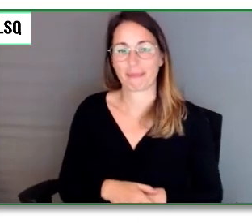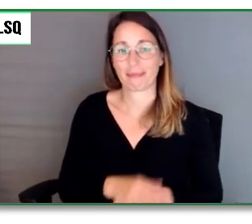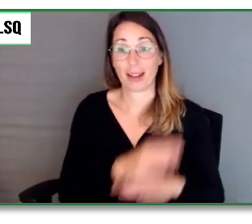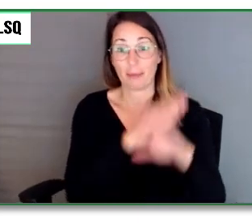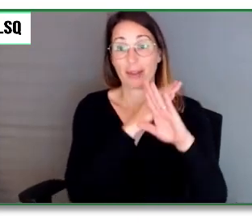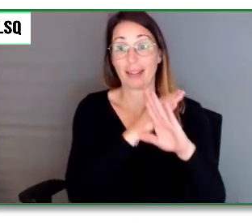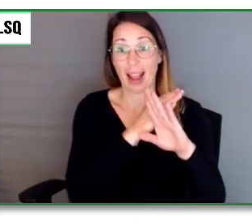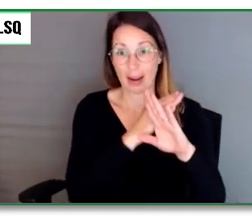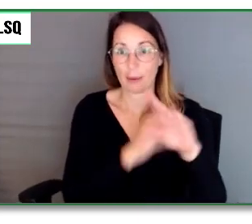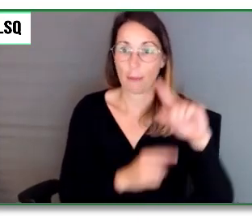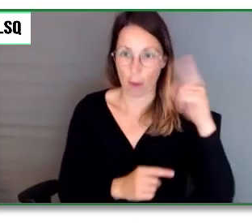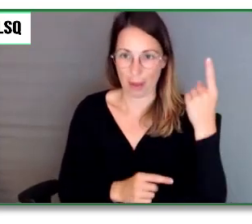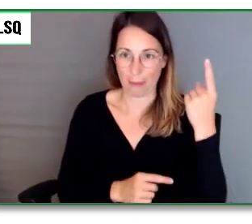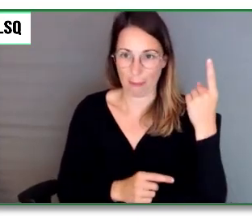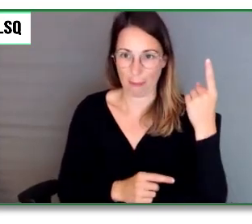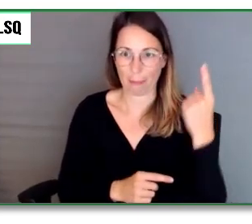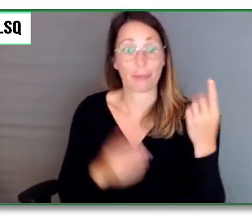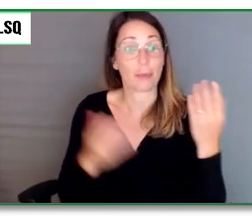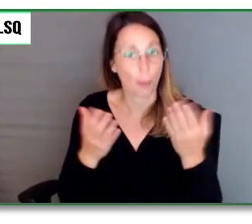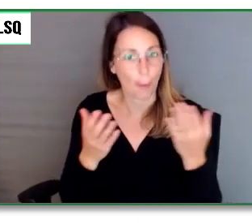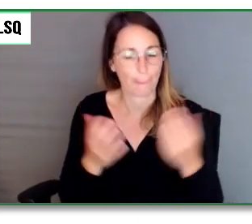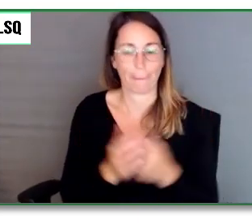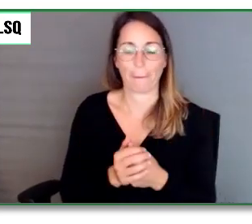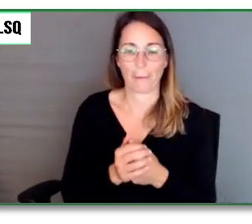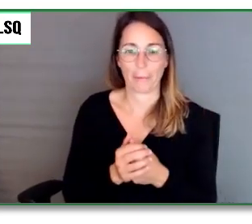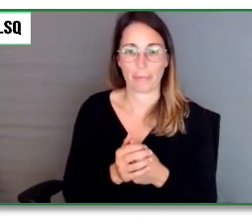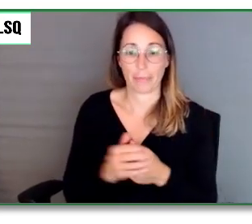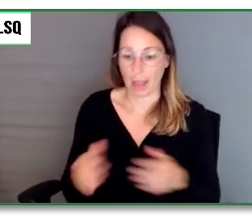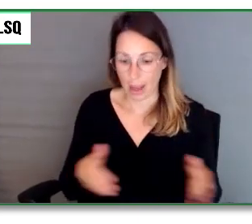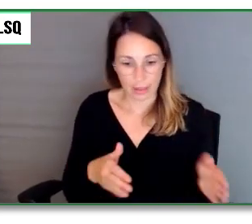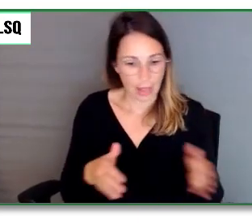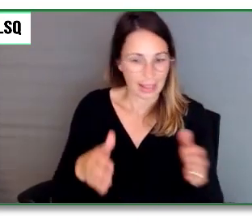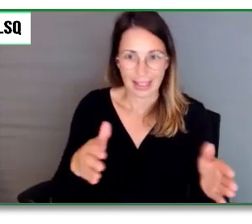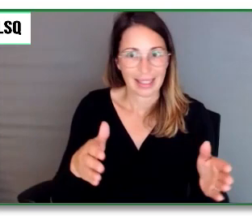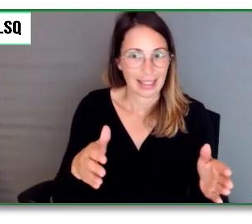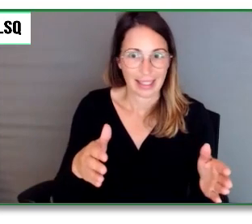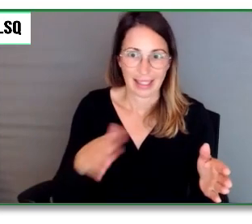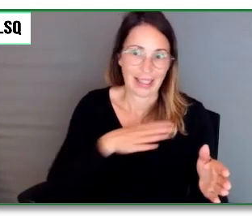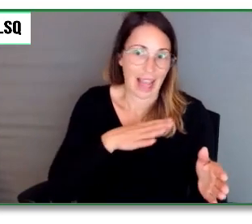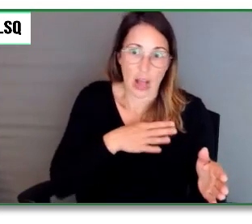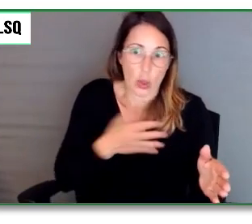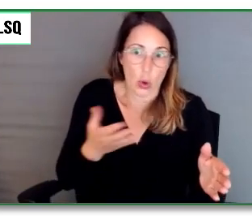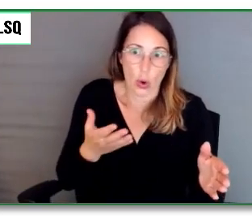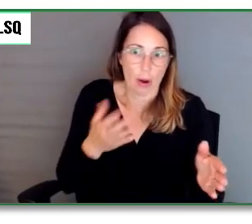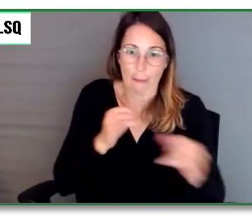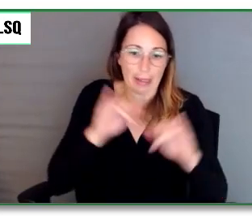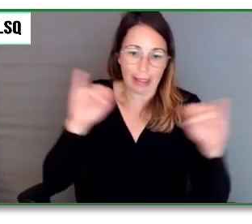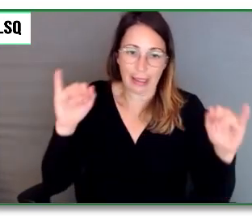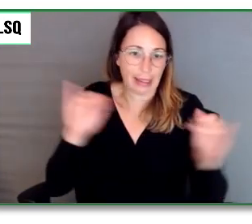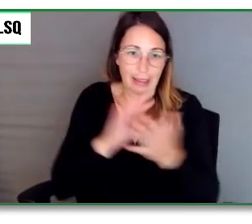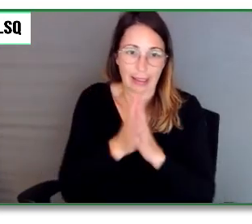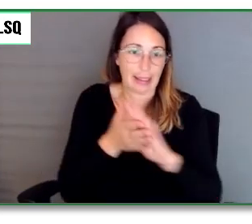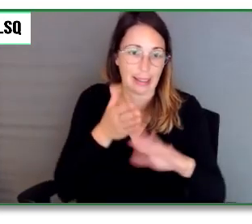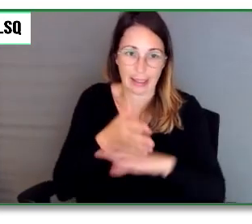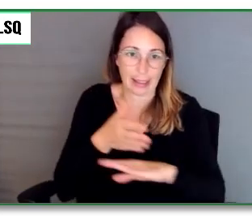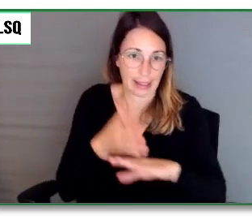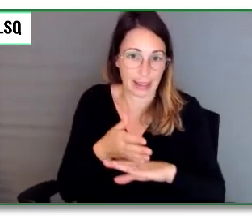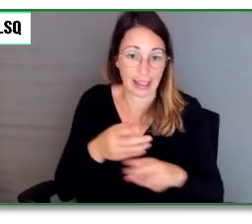d'activité ne seront jamais disponibles, accessibles pour tous. Qu'est-ce que ça signifie ? Ça veut dire que parfois l'environnement